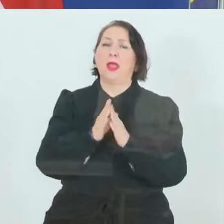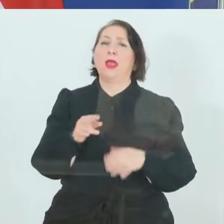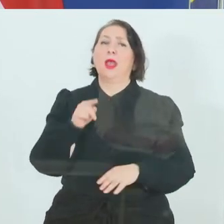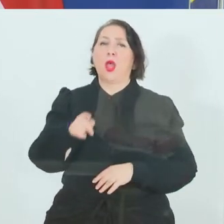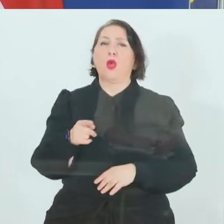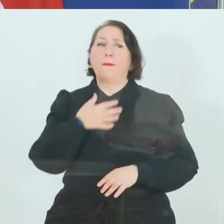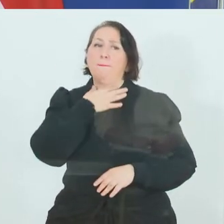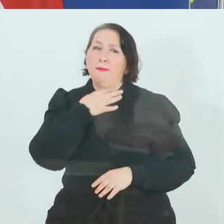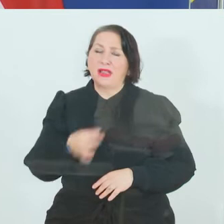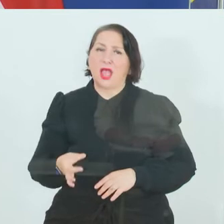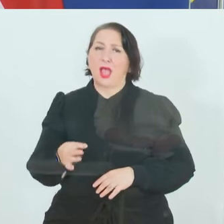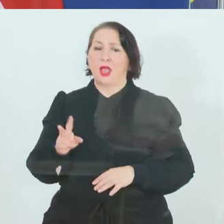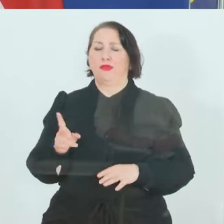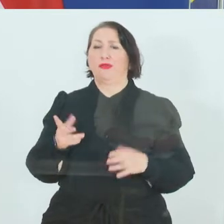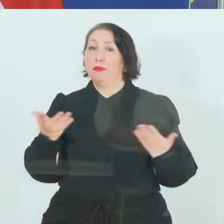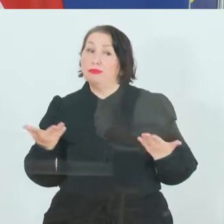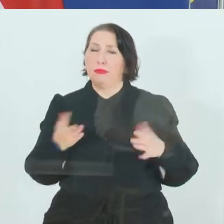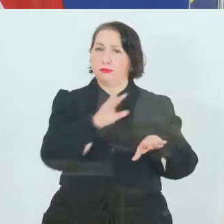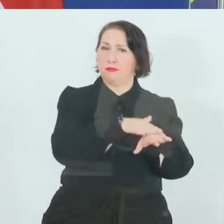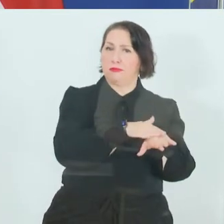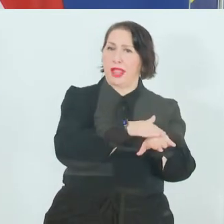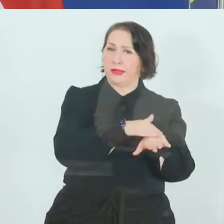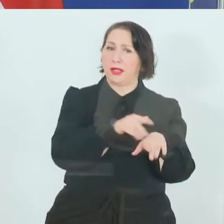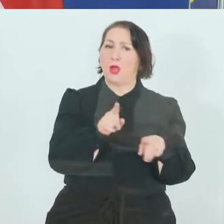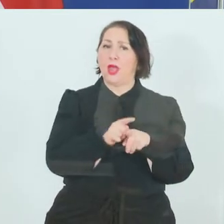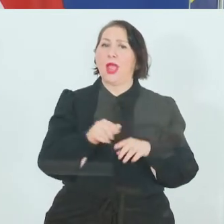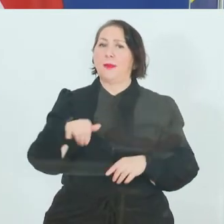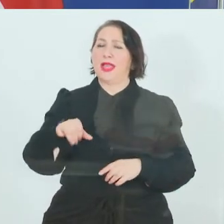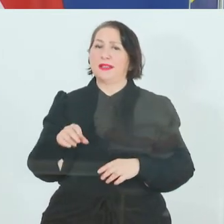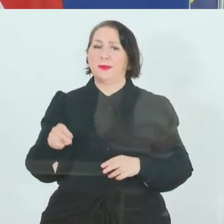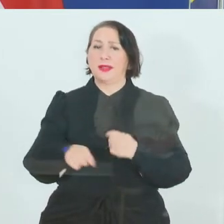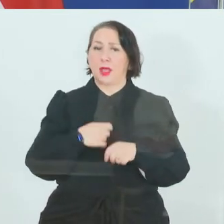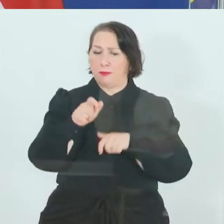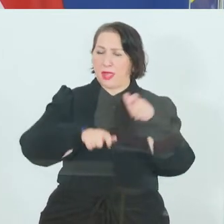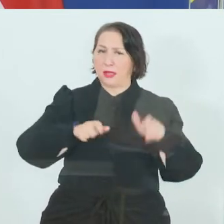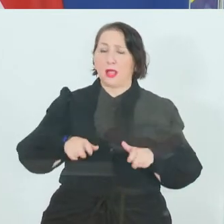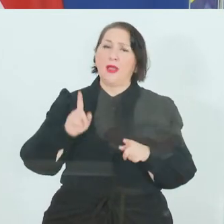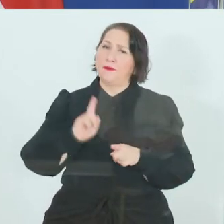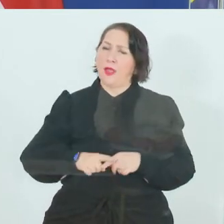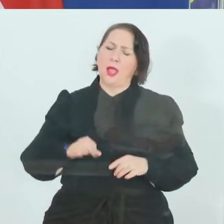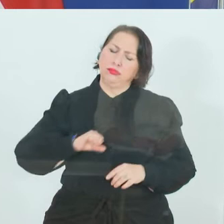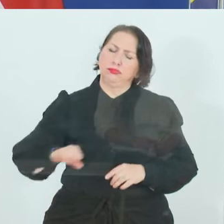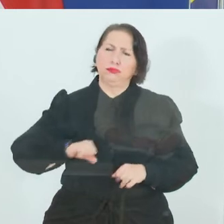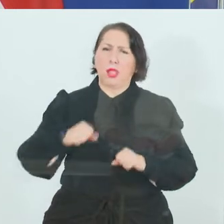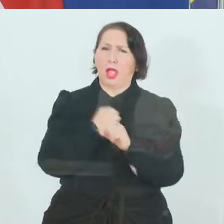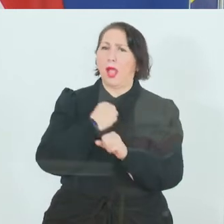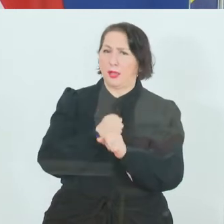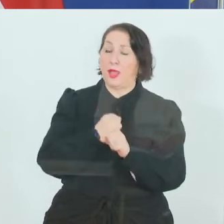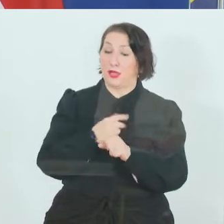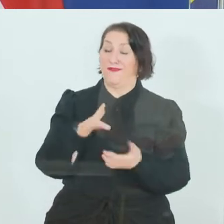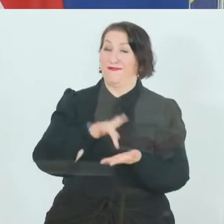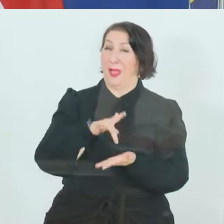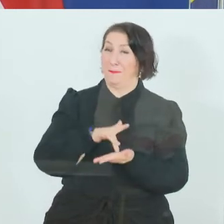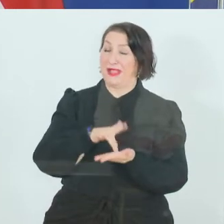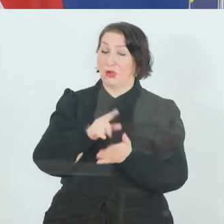Bedarfe einzumelden und das AMS, die Mitarbeiterinnen und Mitarbeiter arbeiten auf Höchsttouren, um diese Vermittlung,